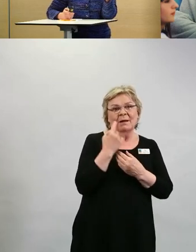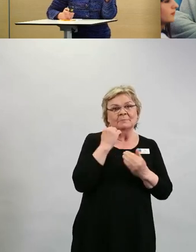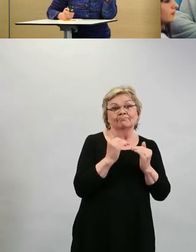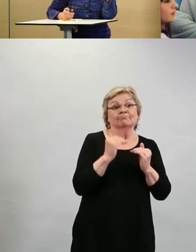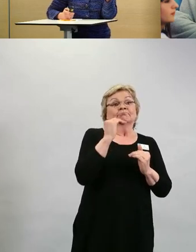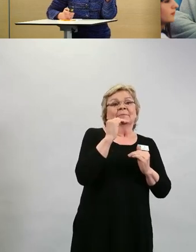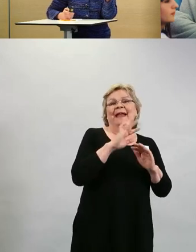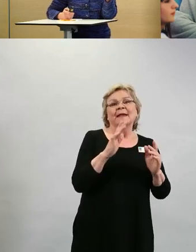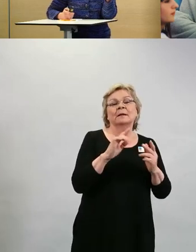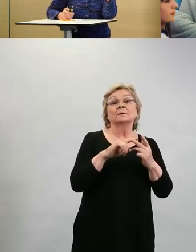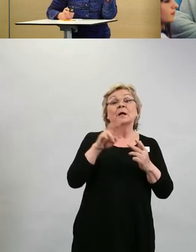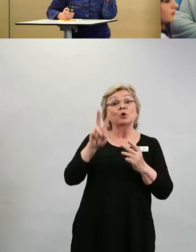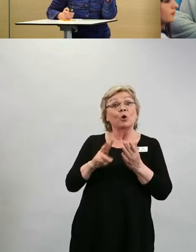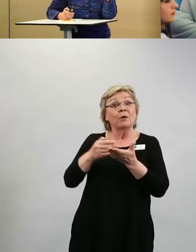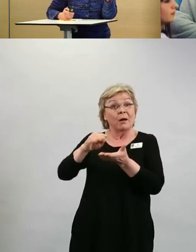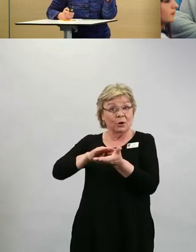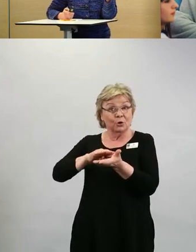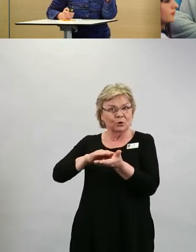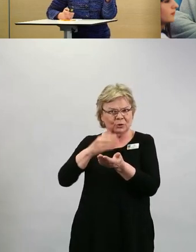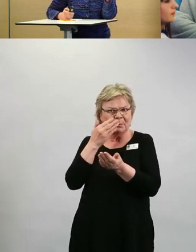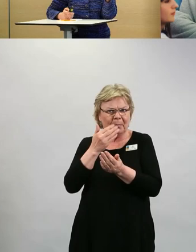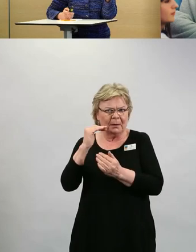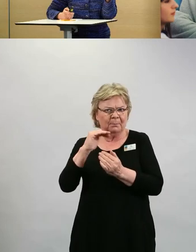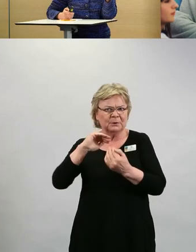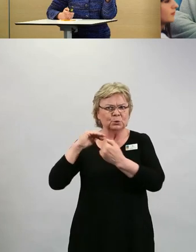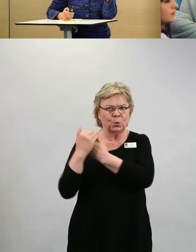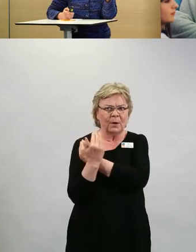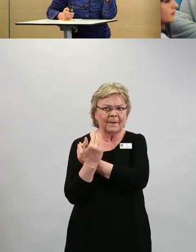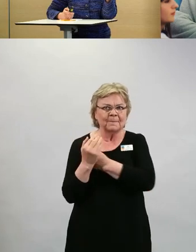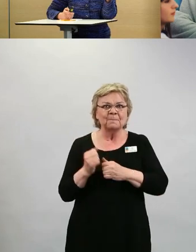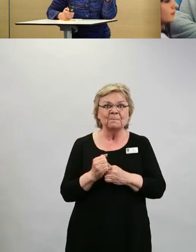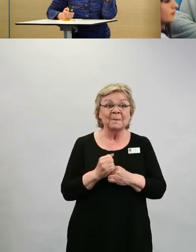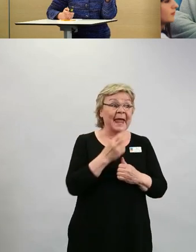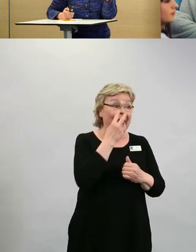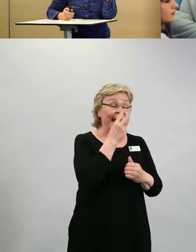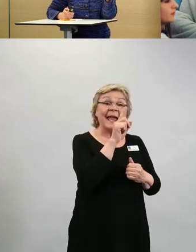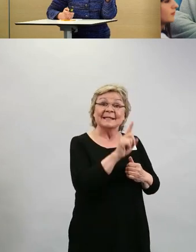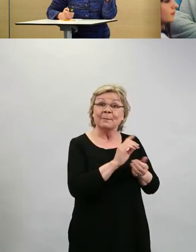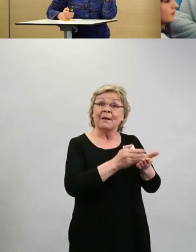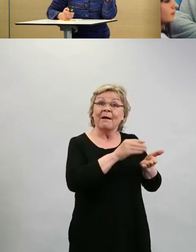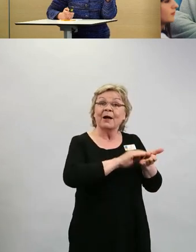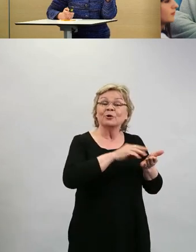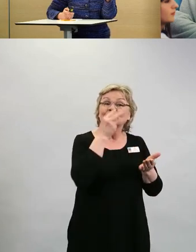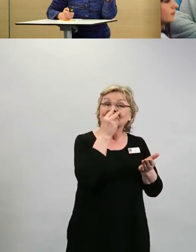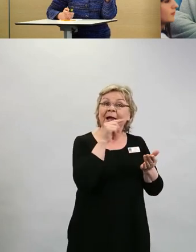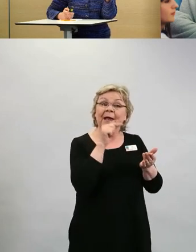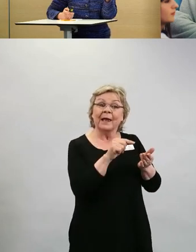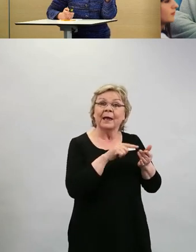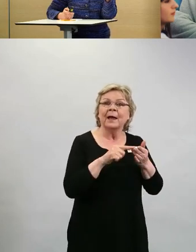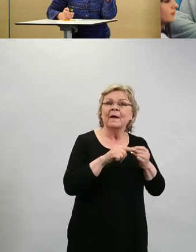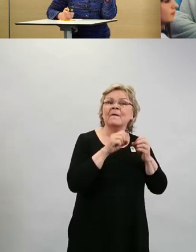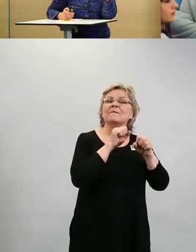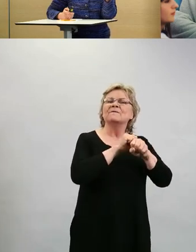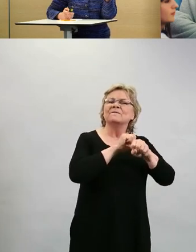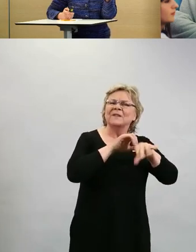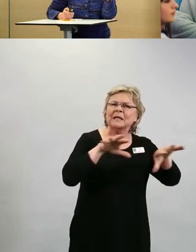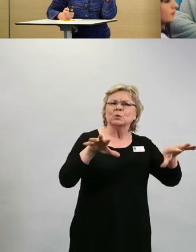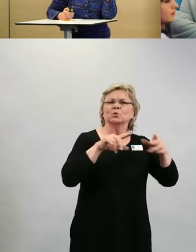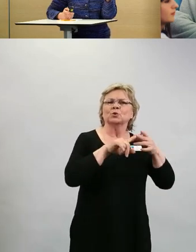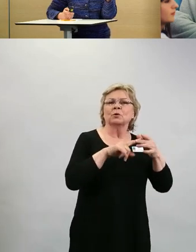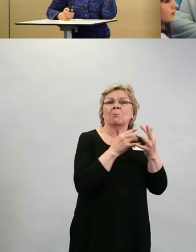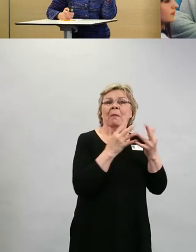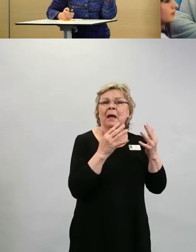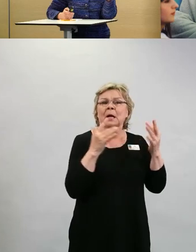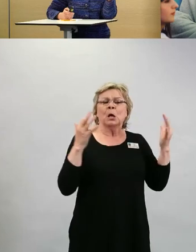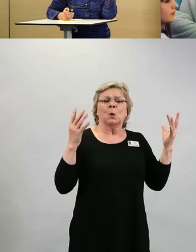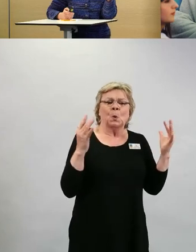annoksen jälkeen. Toki sielläkin yhden annoksen jälkeen nähdään selvästi, että viruksmääriä eritetään vähemmän ja niitä eritetään